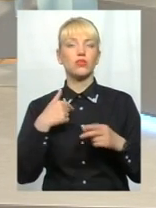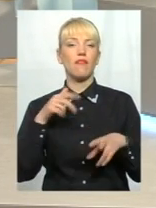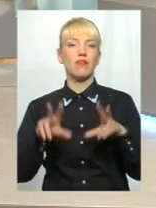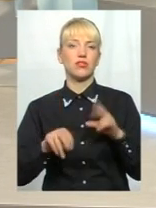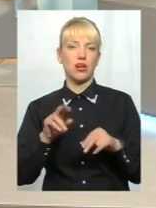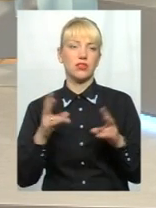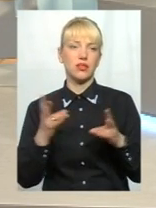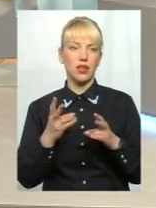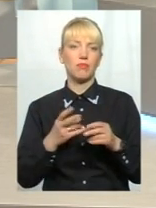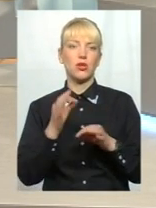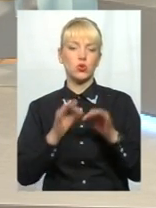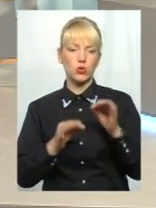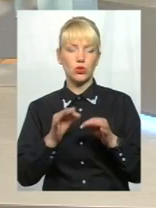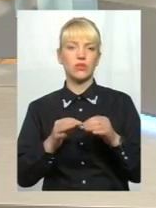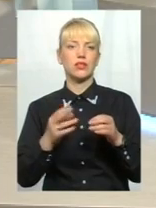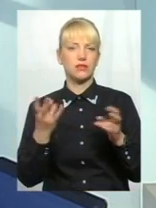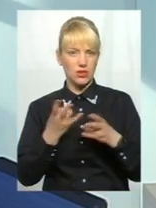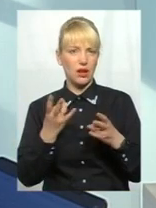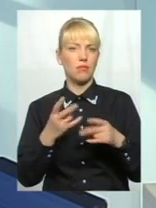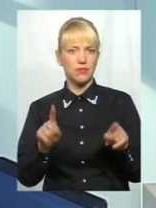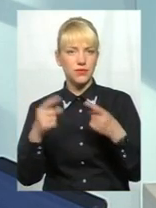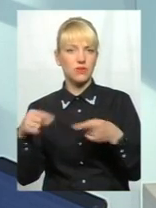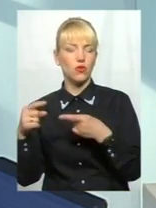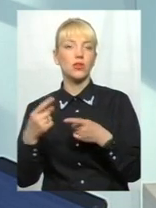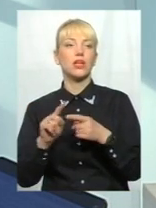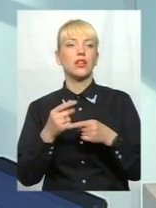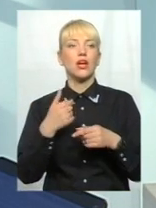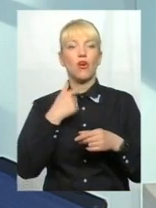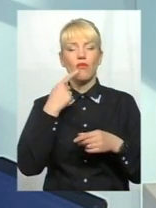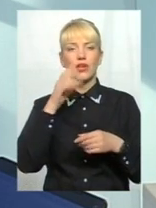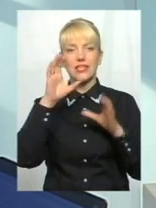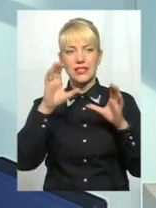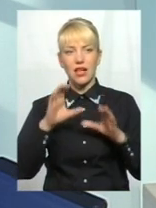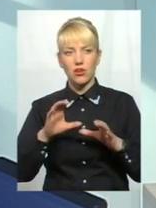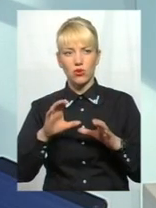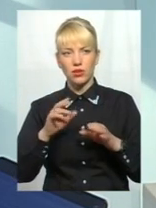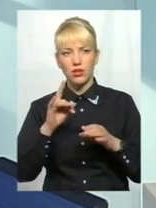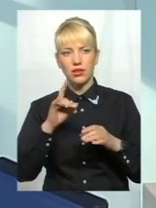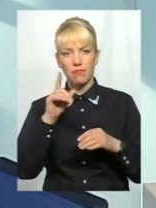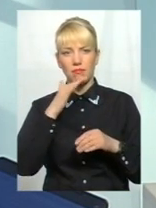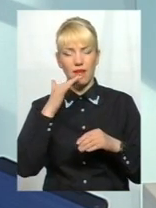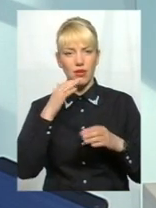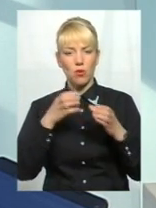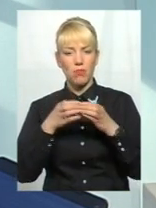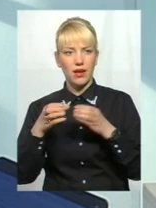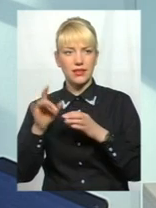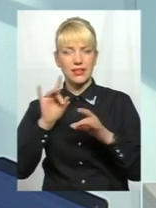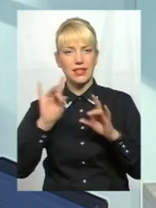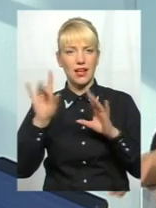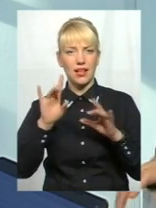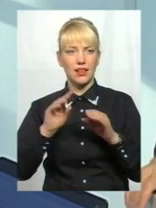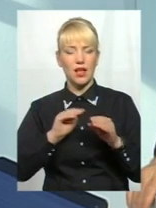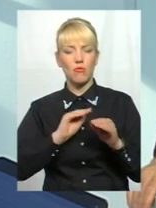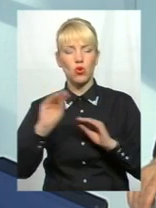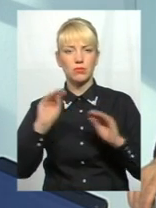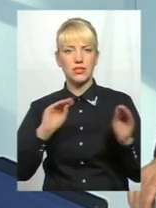потихеньку треба судові прецеденти добрі створювати. Я горжусь законом про заборону нової з Уліса Кругляка, там багато партій реклами розмістили на страшні